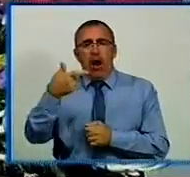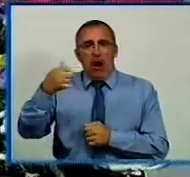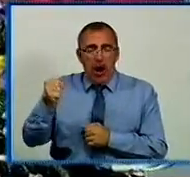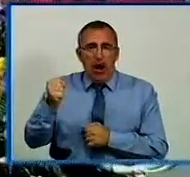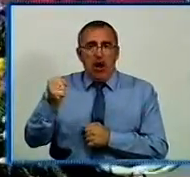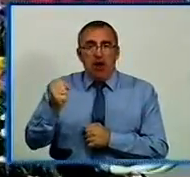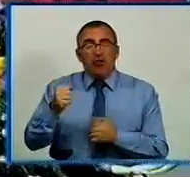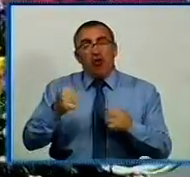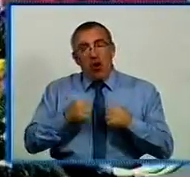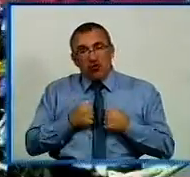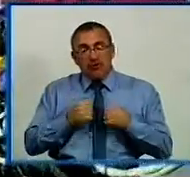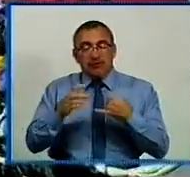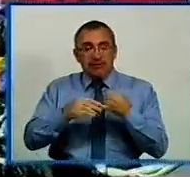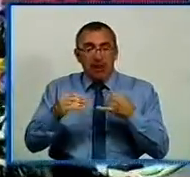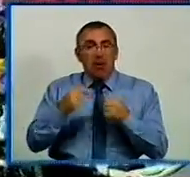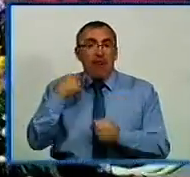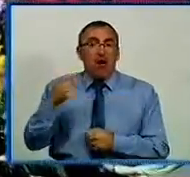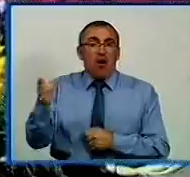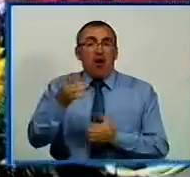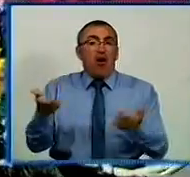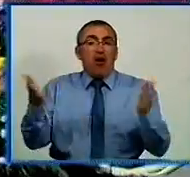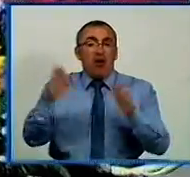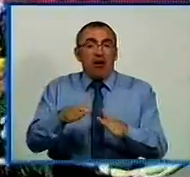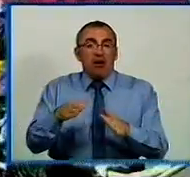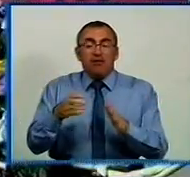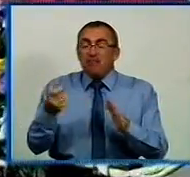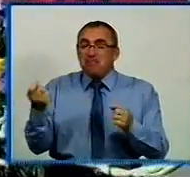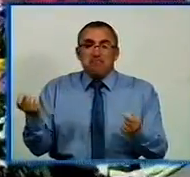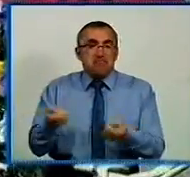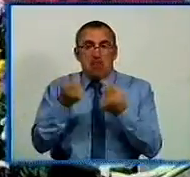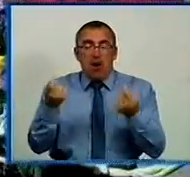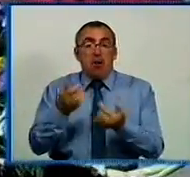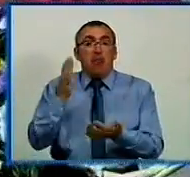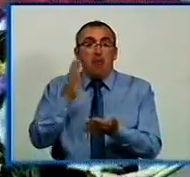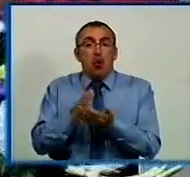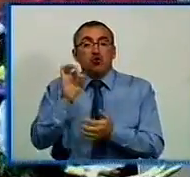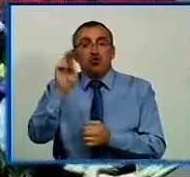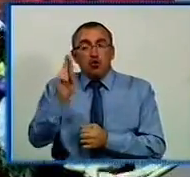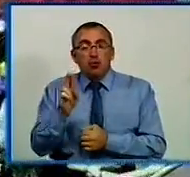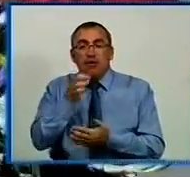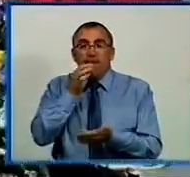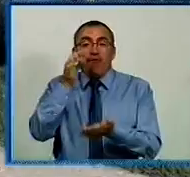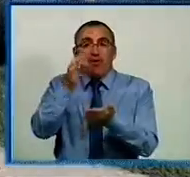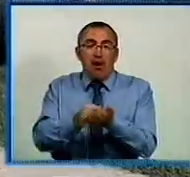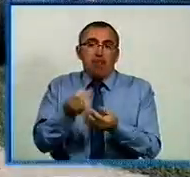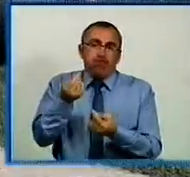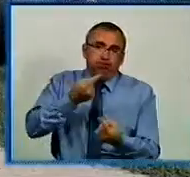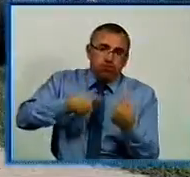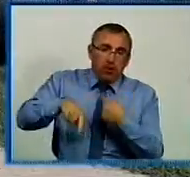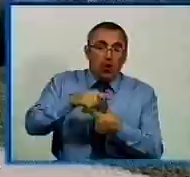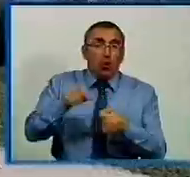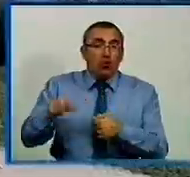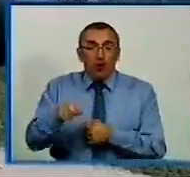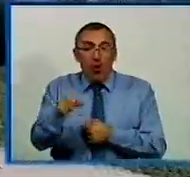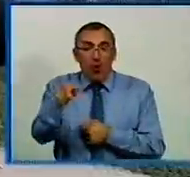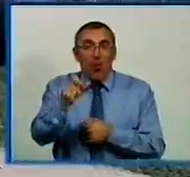На жаль, земель в Кіровоградському районі залишається надзвичайно мало, але маємо соціально відповідальні бізнеси. Всю дорогу додому